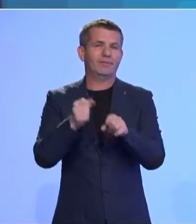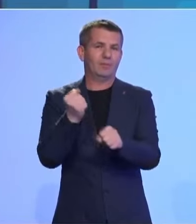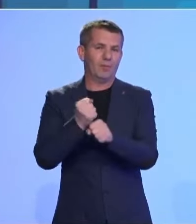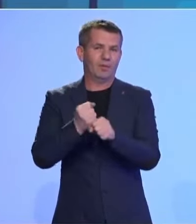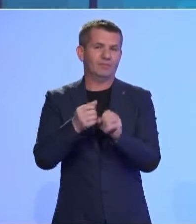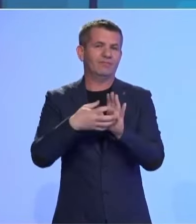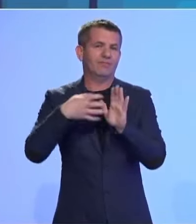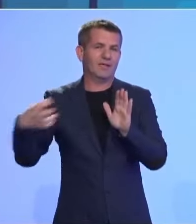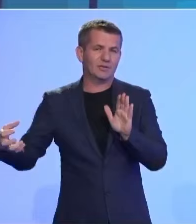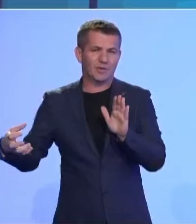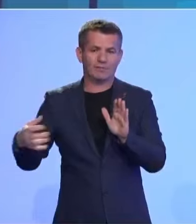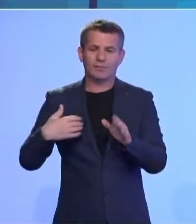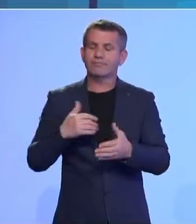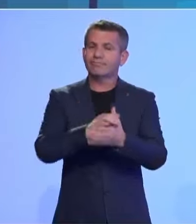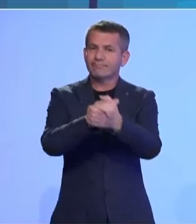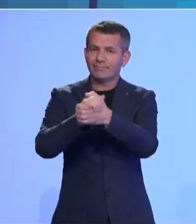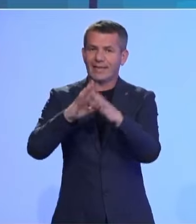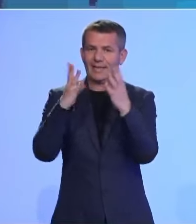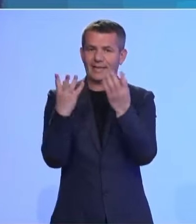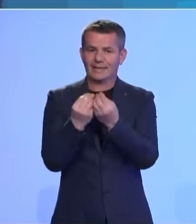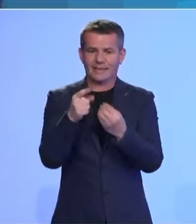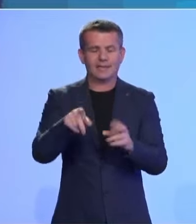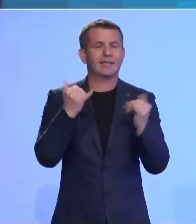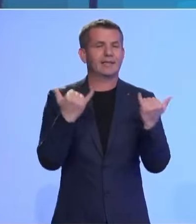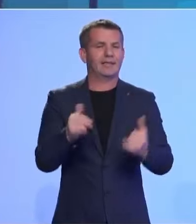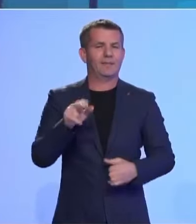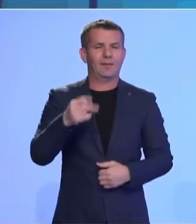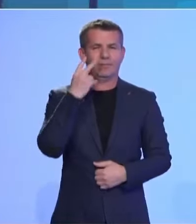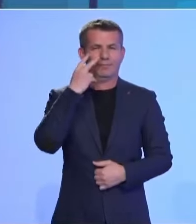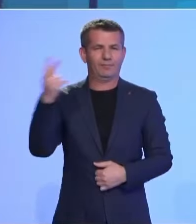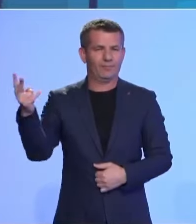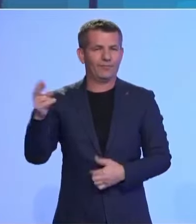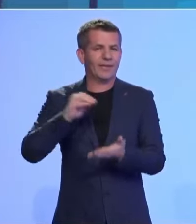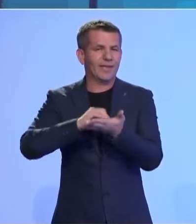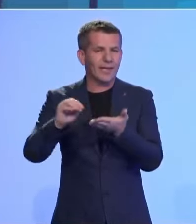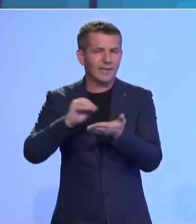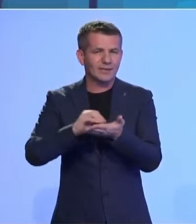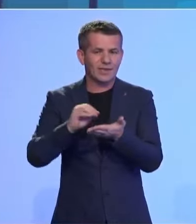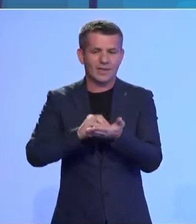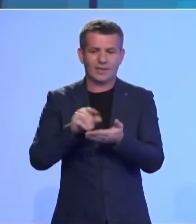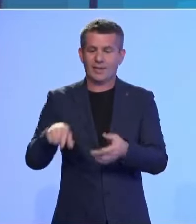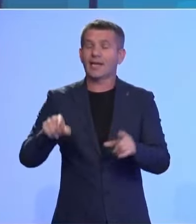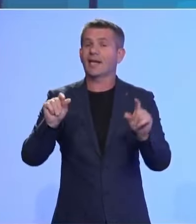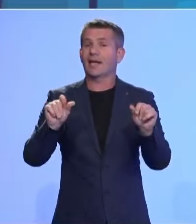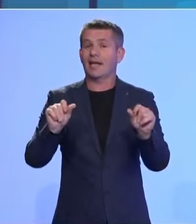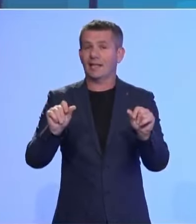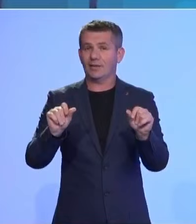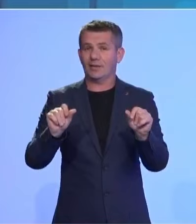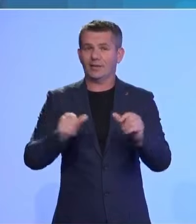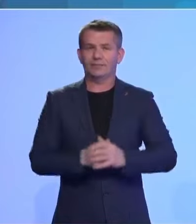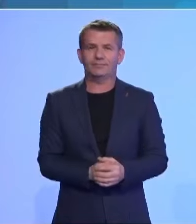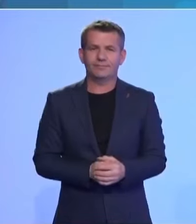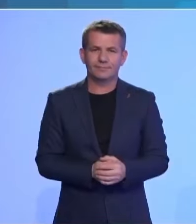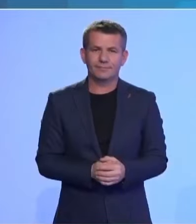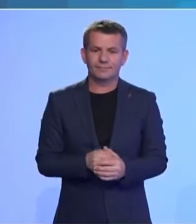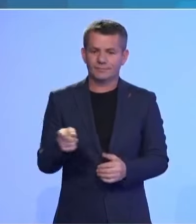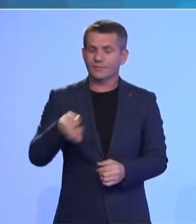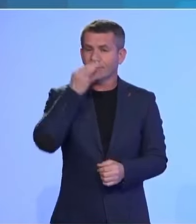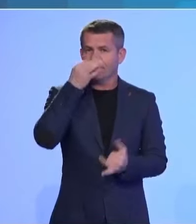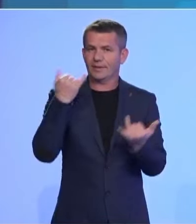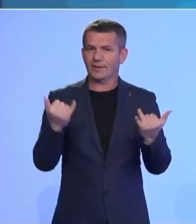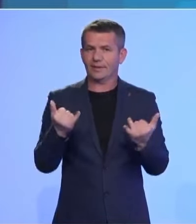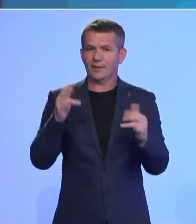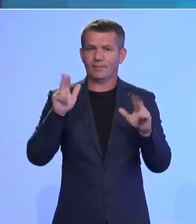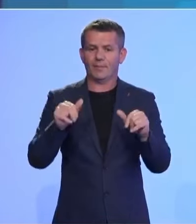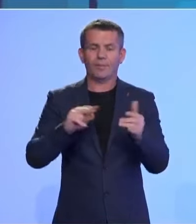ju përshëndez dhe tani do të lidhemi drejt për drejt me kolegët e radios. Nga regjia më bëjnë me dije se kemi